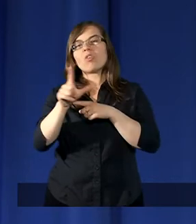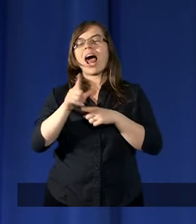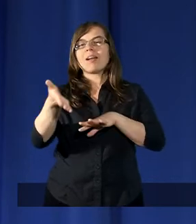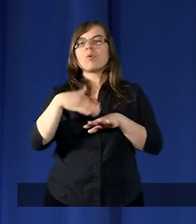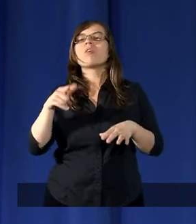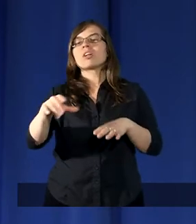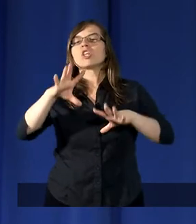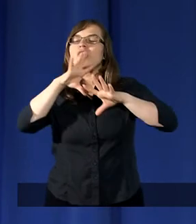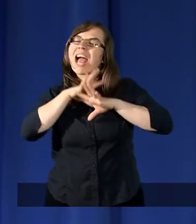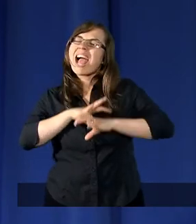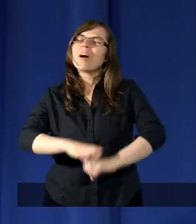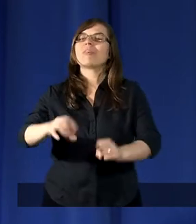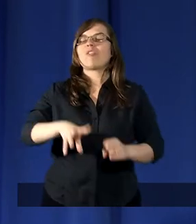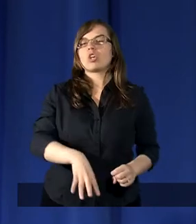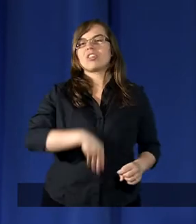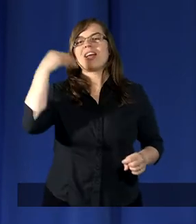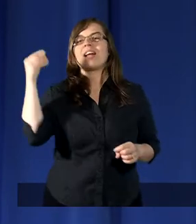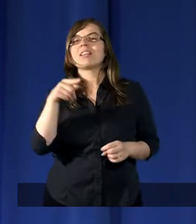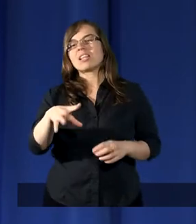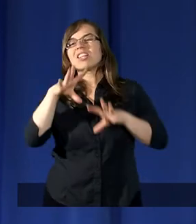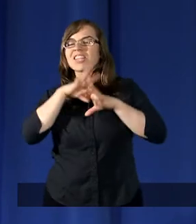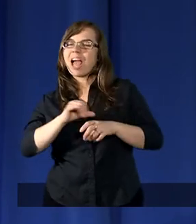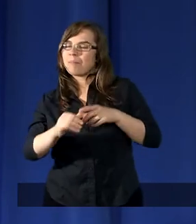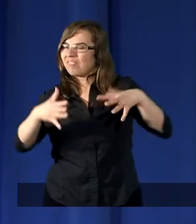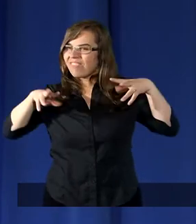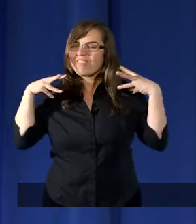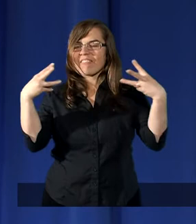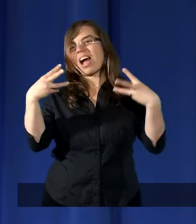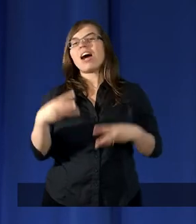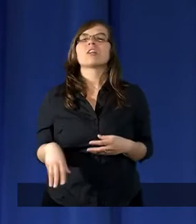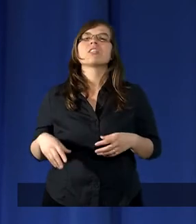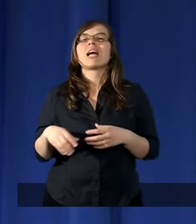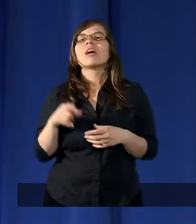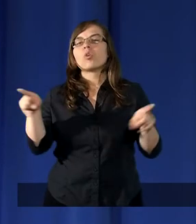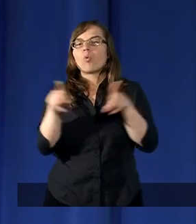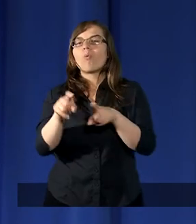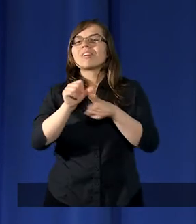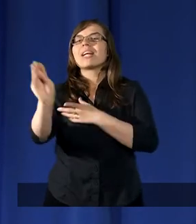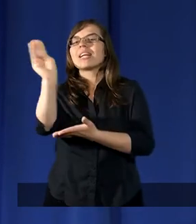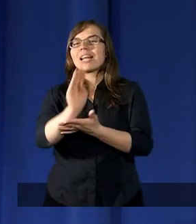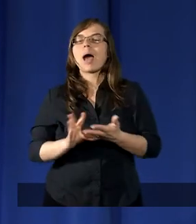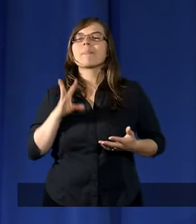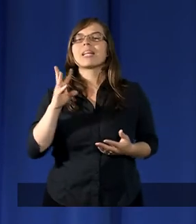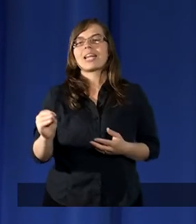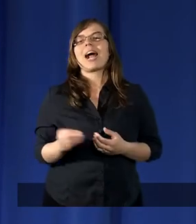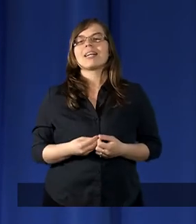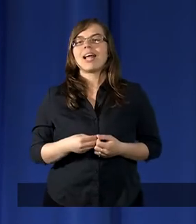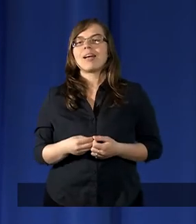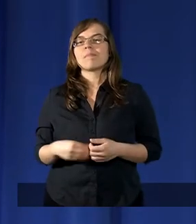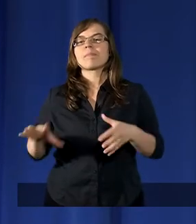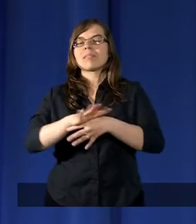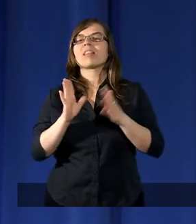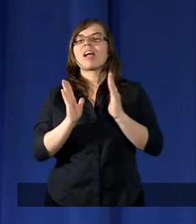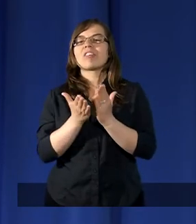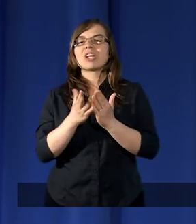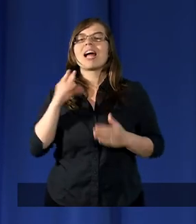cierpliwość świętych. Cierpliwość jest bardzo ważna. Tu również jest napisane w